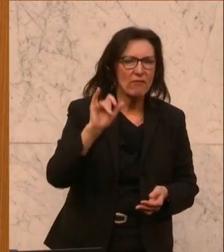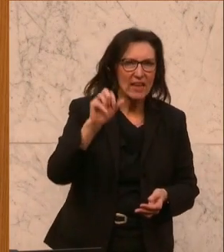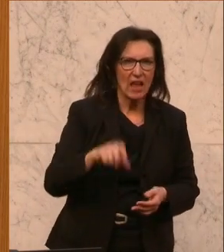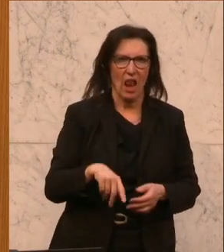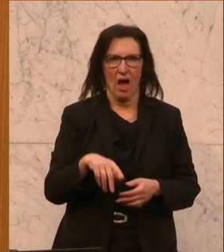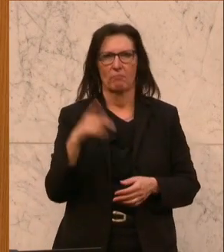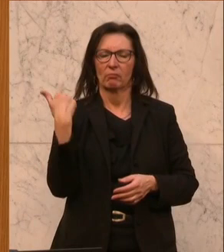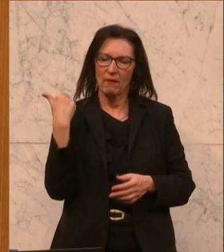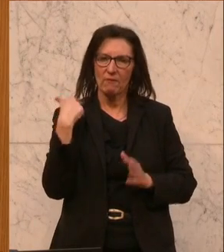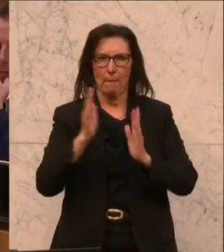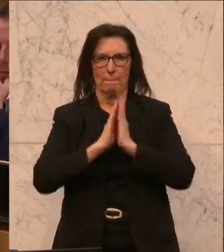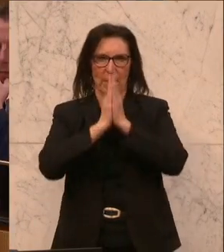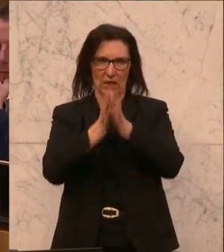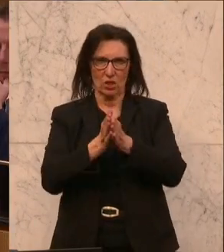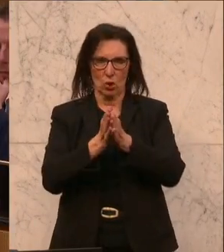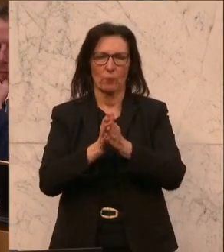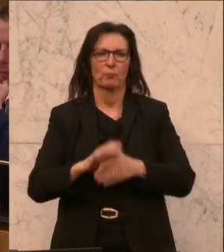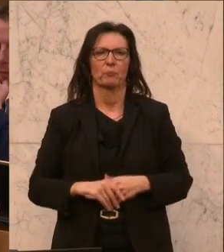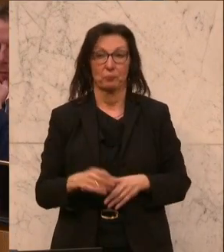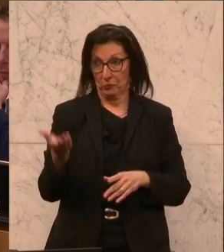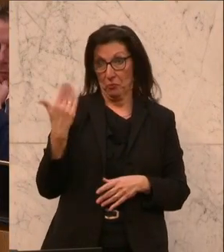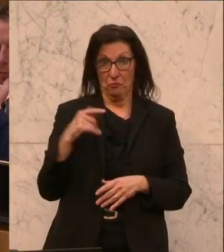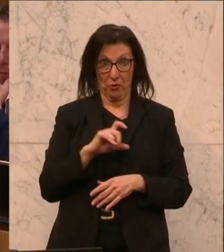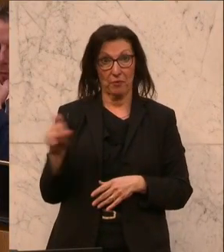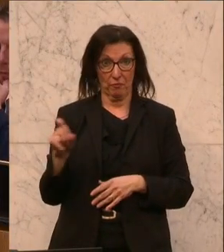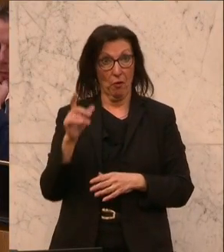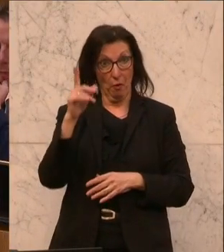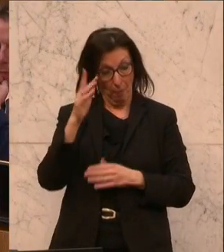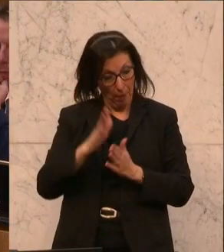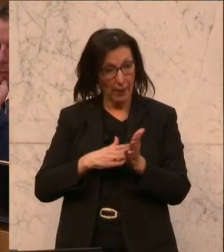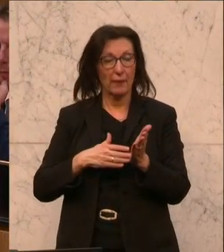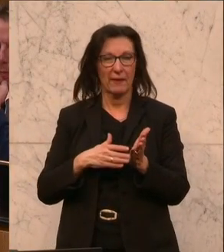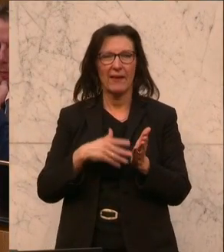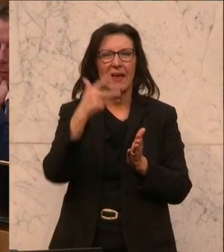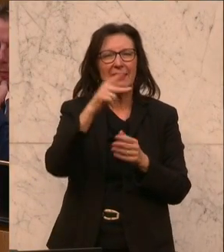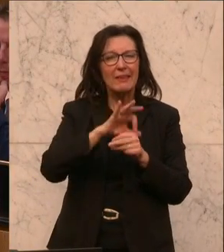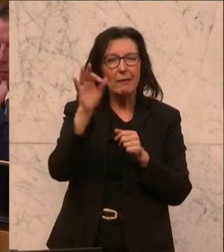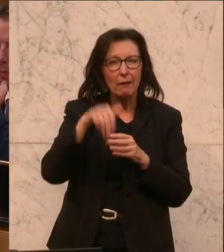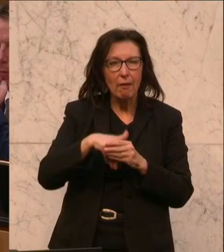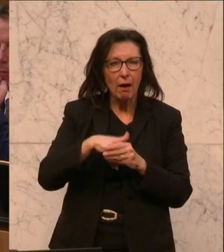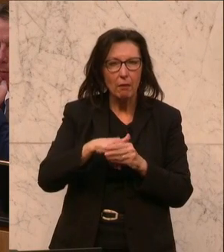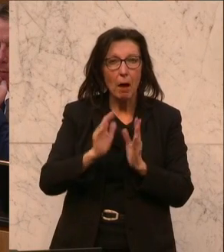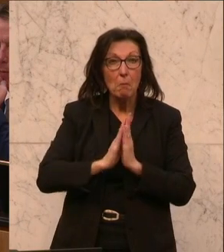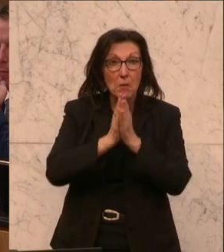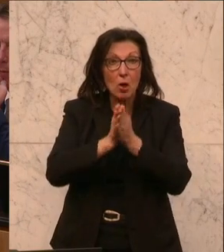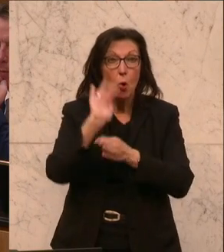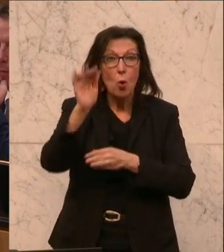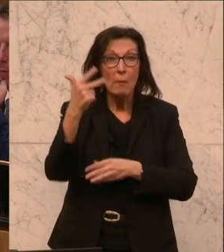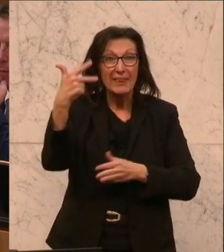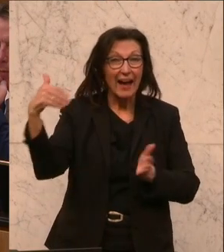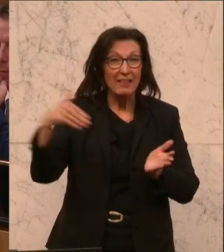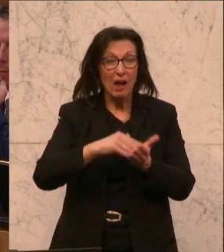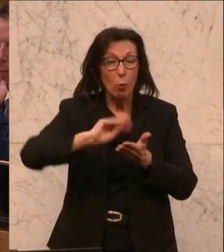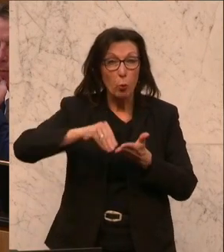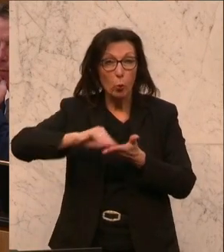Petition gestartet, letzte Woche. Diese Petition, die hat innerhalb von drei Tagen mehr als 3000 Unterstützungen